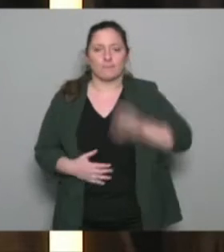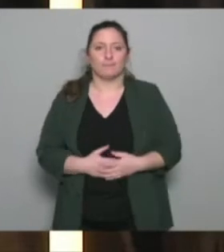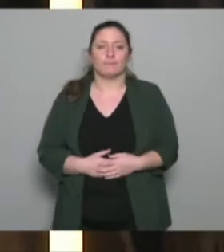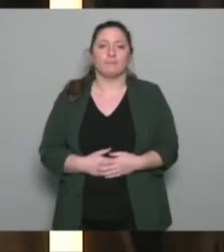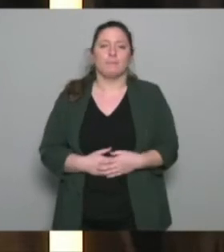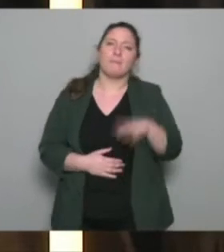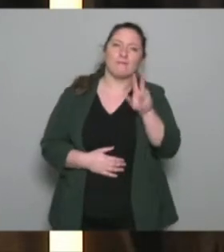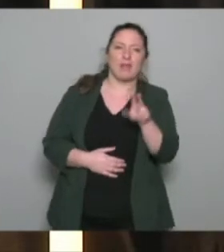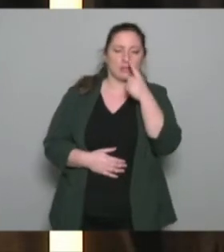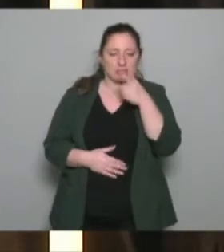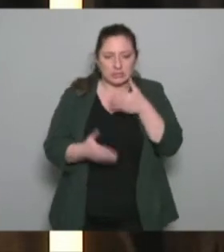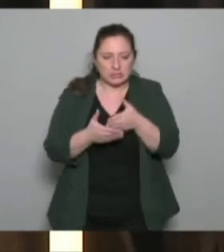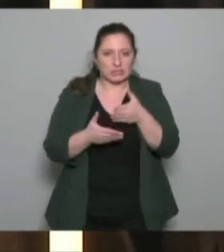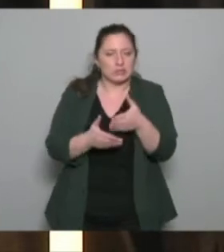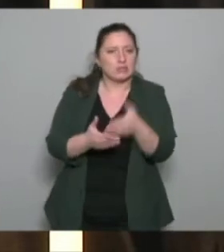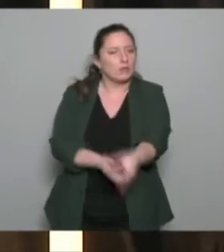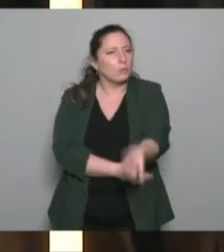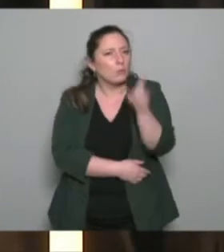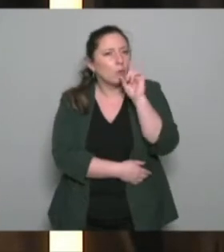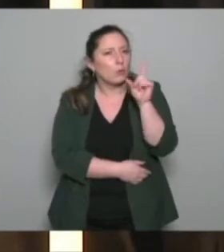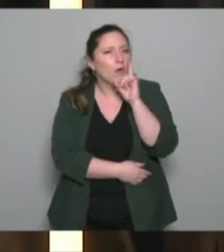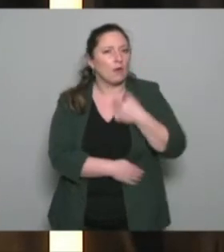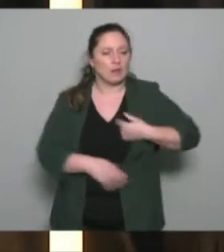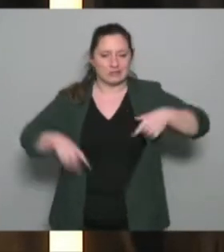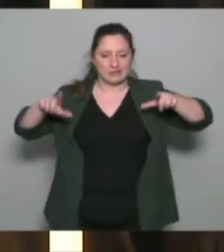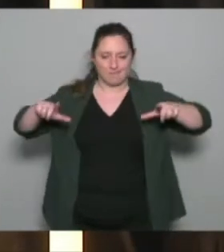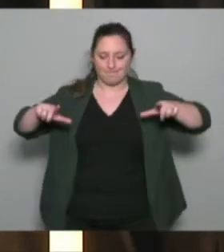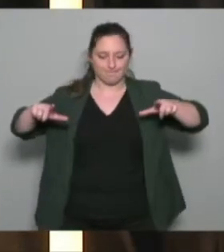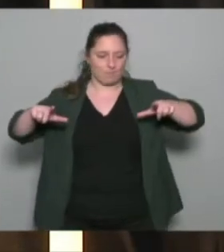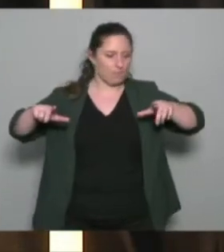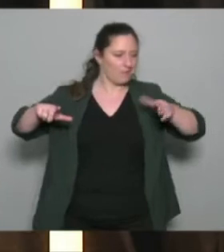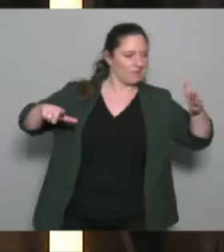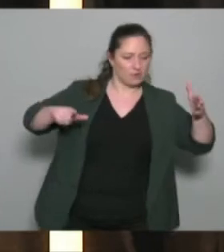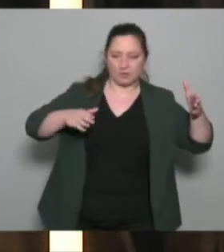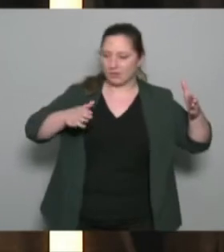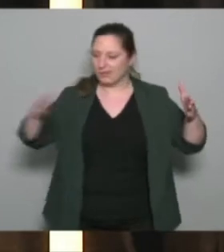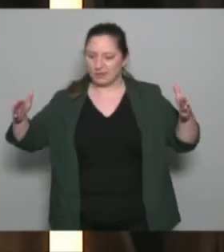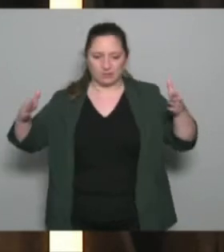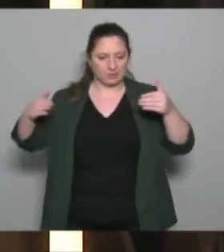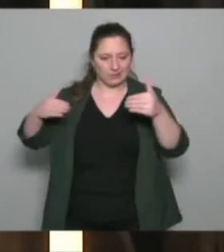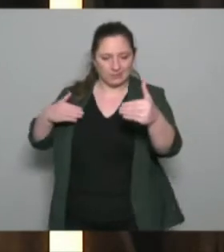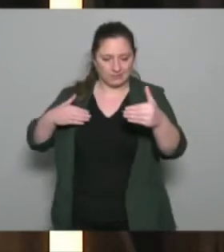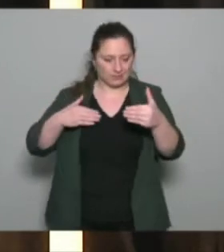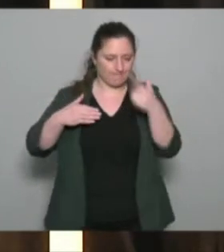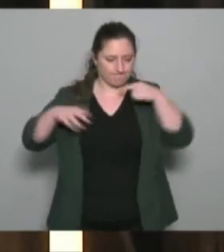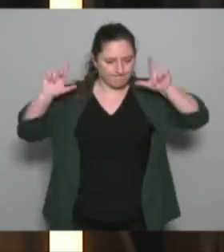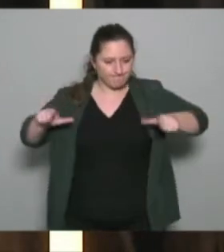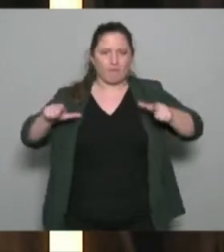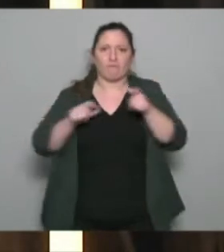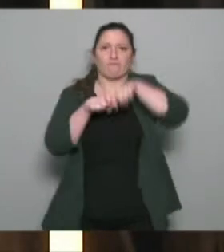santé ? Eh bien, parce que c'est son périmètre qu'on n'arrive pas à délimiter. Et donc, de dire à quel moment je suis dans la santé,